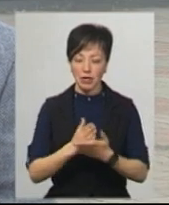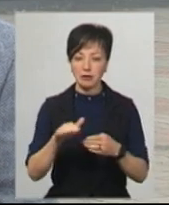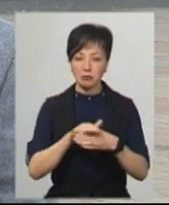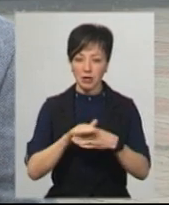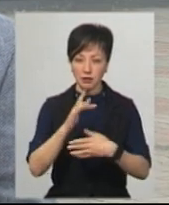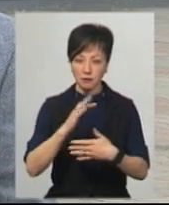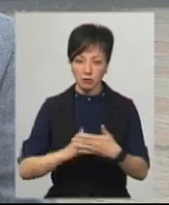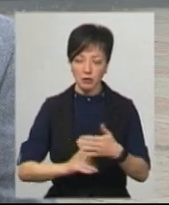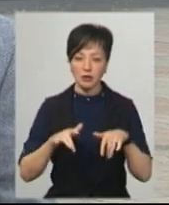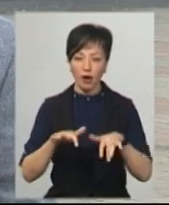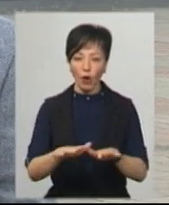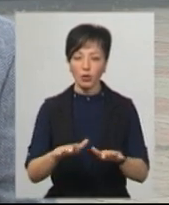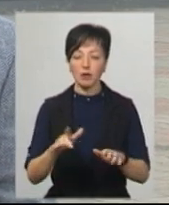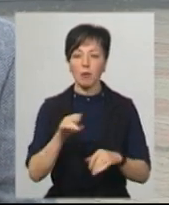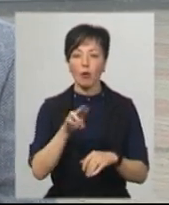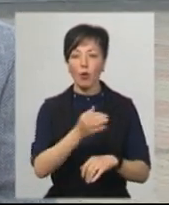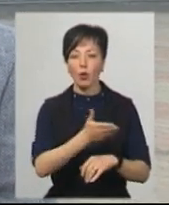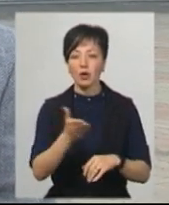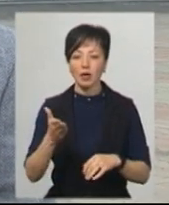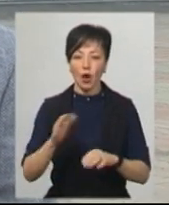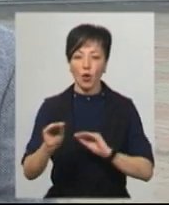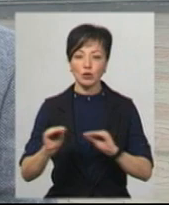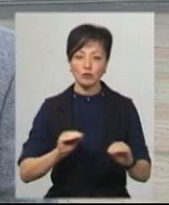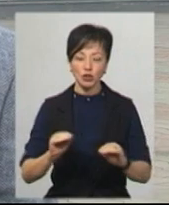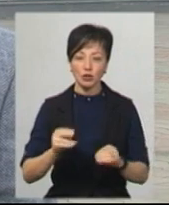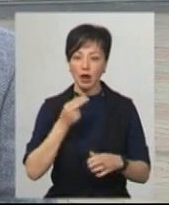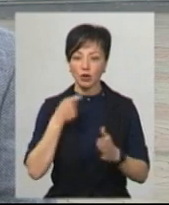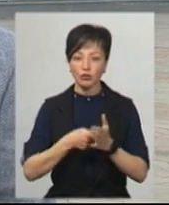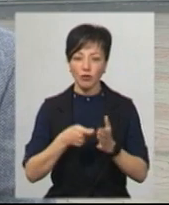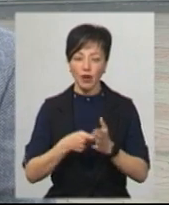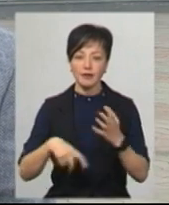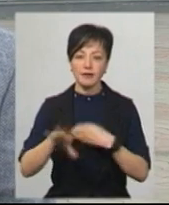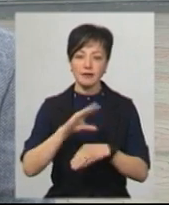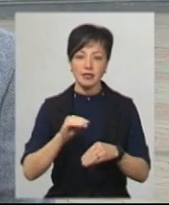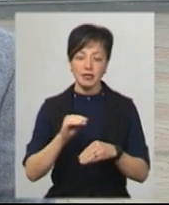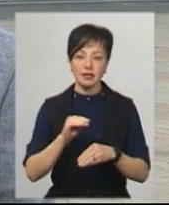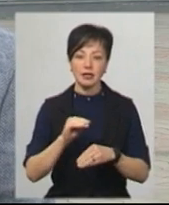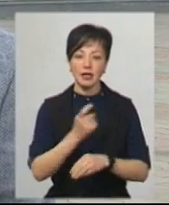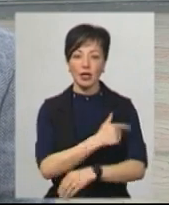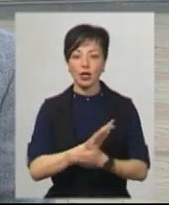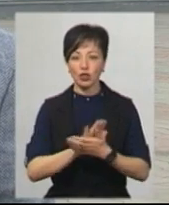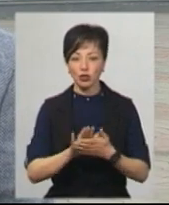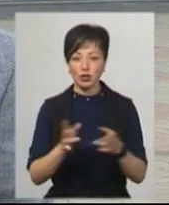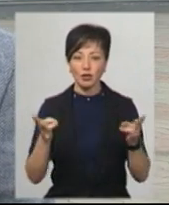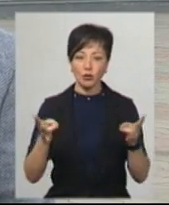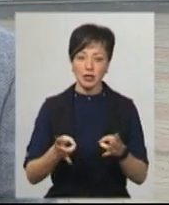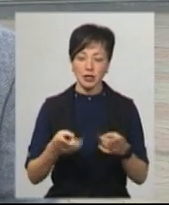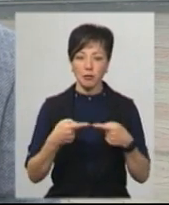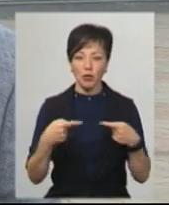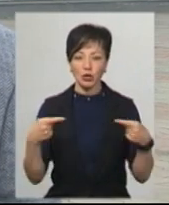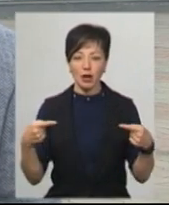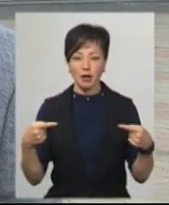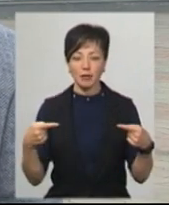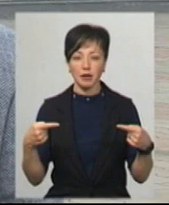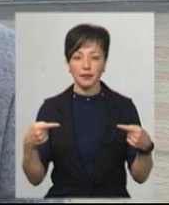заходи. По їх розміщенню, харчуванню, всі гігієнічні необхідні потреби.